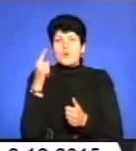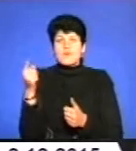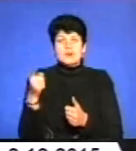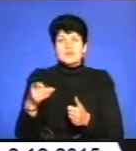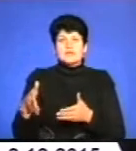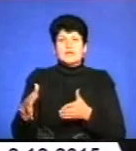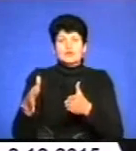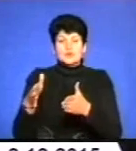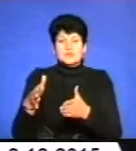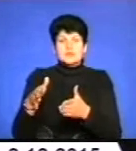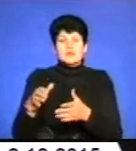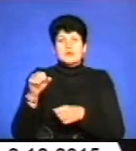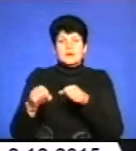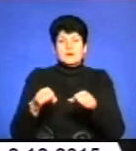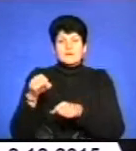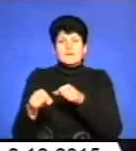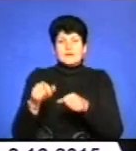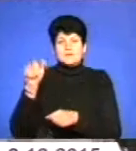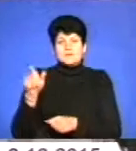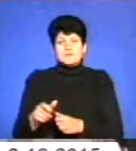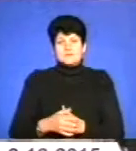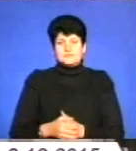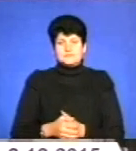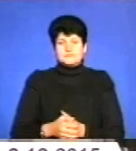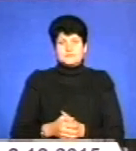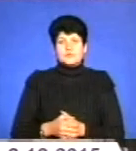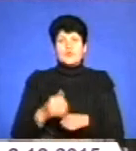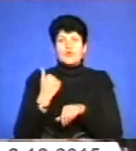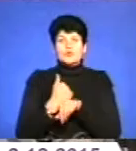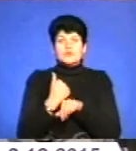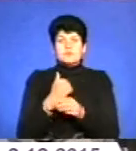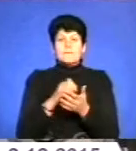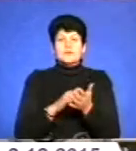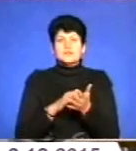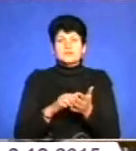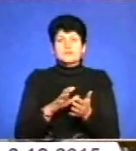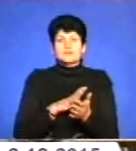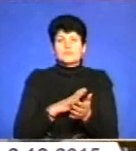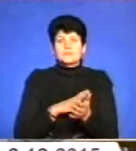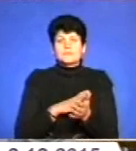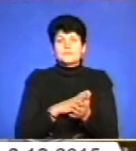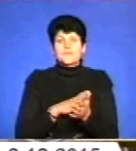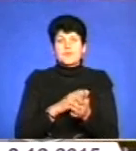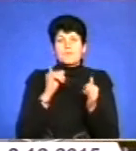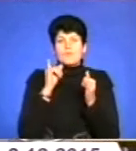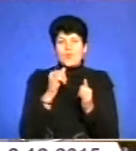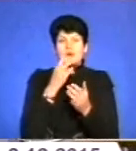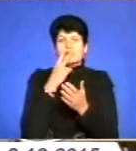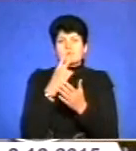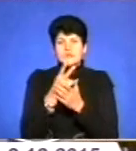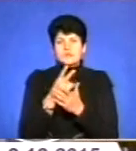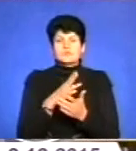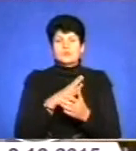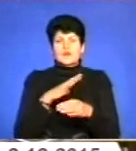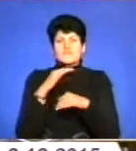чоловіка, котрий рухався на велосипеді. Головними причинами даної дорожньо-транспортної пригоди стали, як і погана видимість, оскільки була